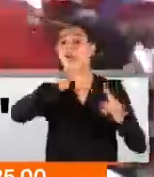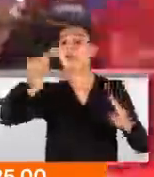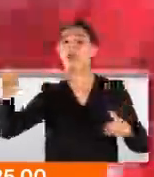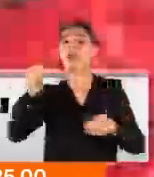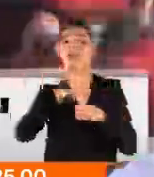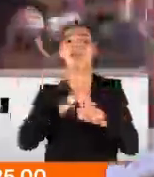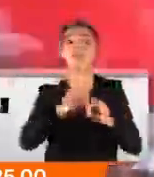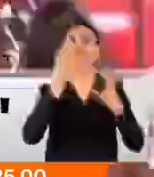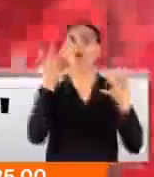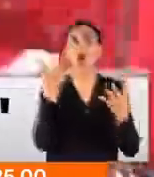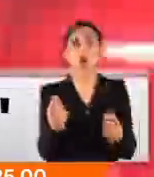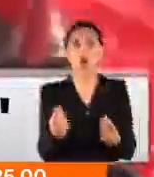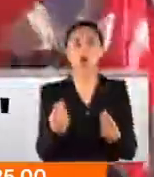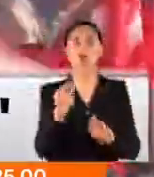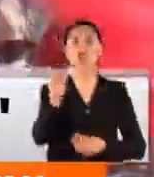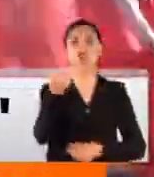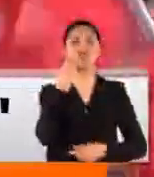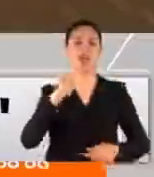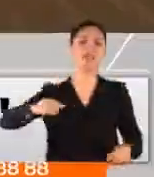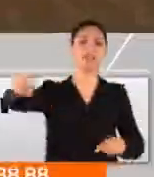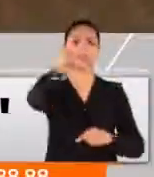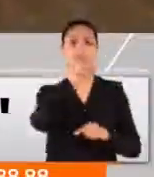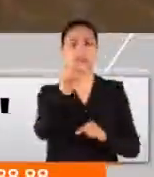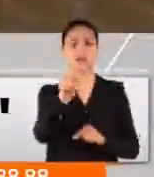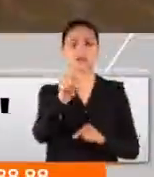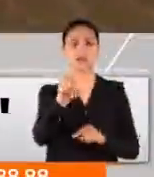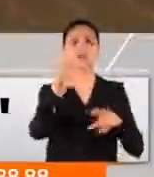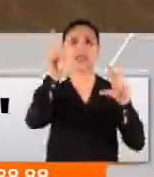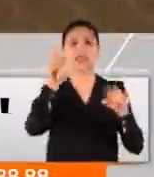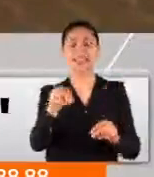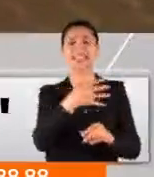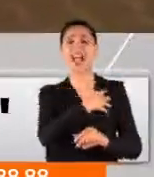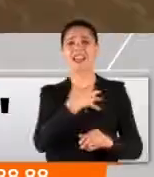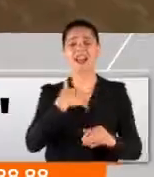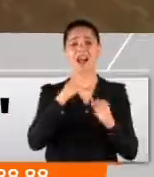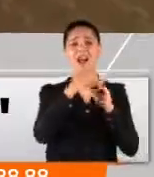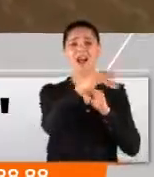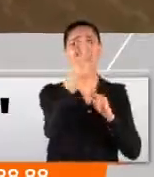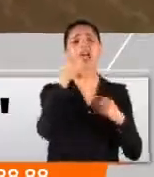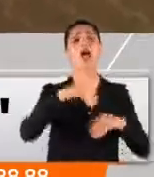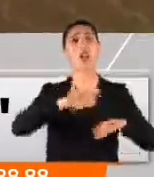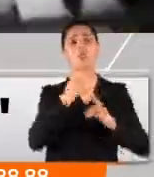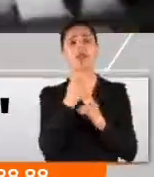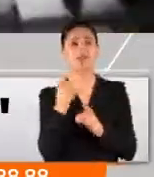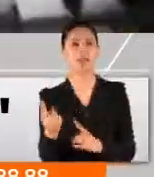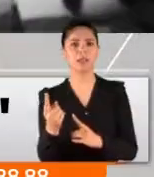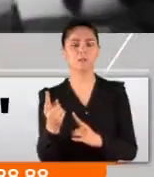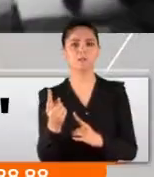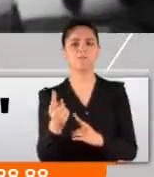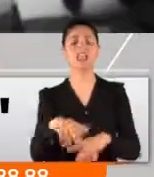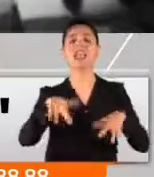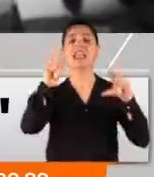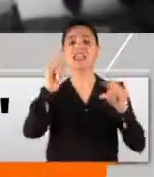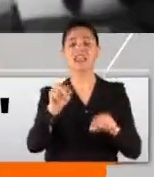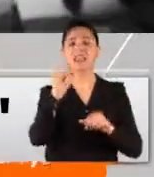yaşadığımızın şahidi siz dersiniz. Yeter ki artık anneler ağlamasın dedik. Yeter